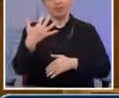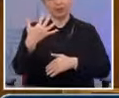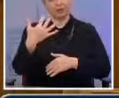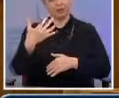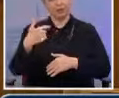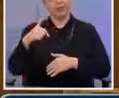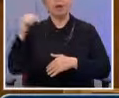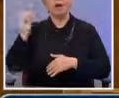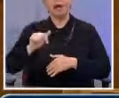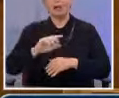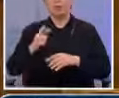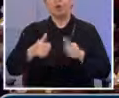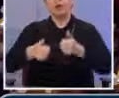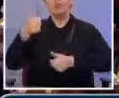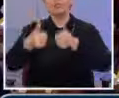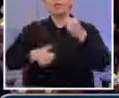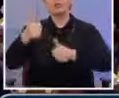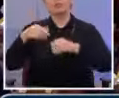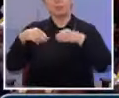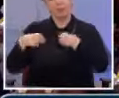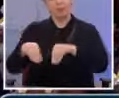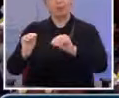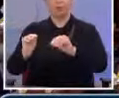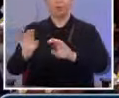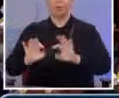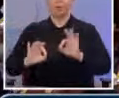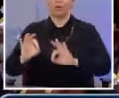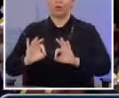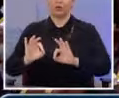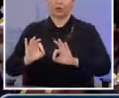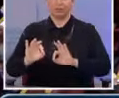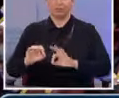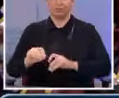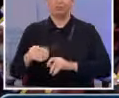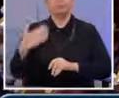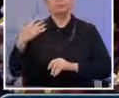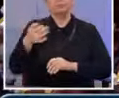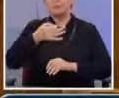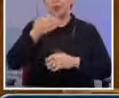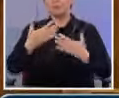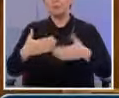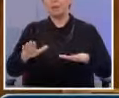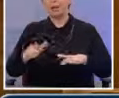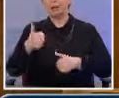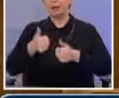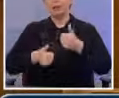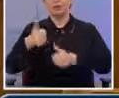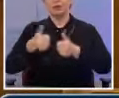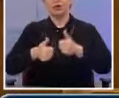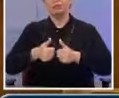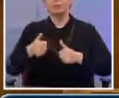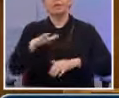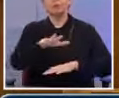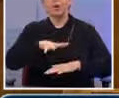μεγάλοι διαγωνισμοί. Ενδεικτικά αναφέρω την εξαιρετικά επιτυχή ολοκλήρωση του διαγωνισμού παραχώρησης